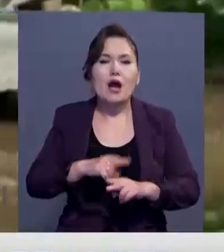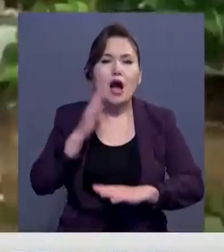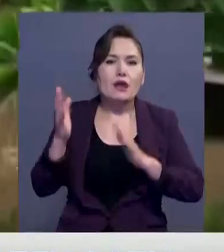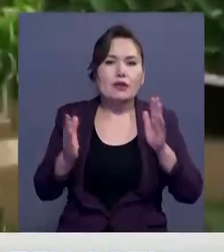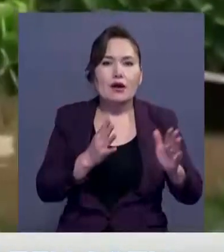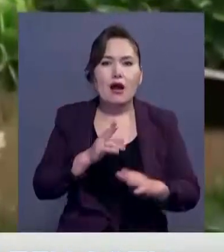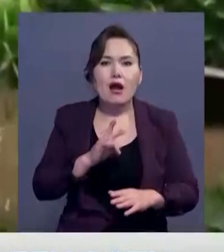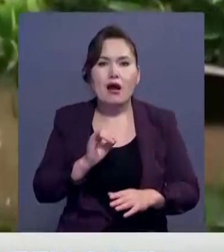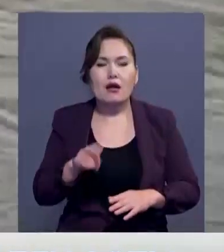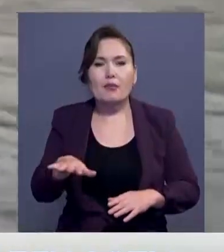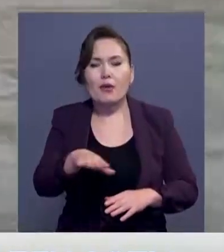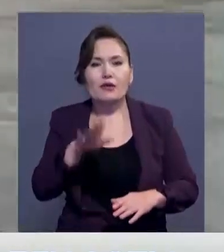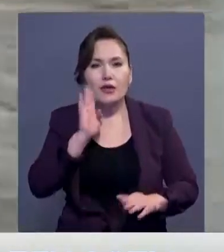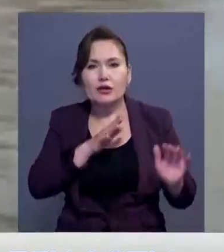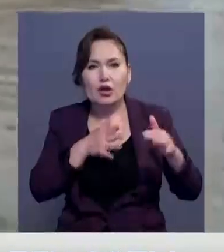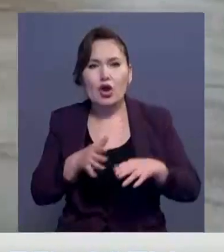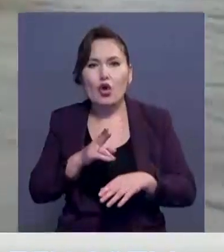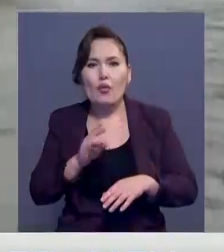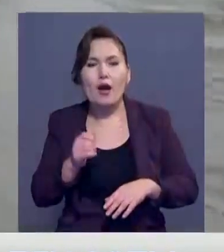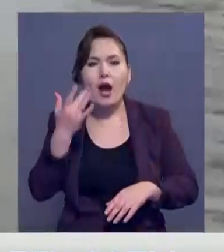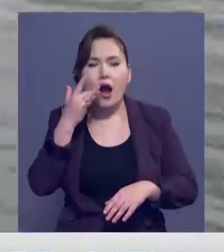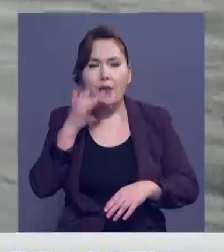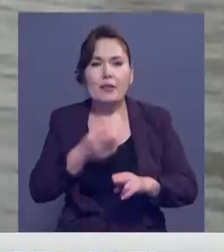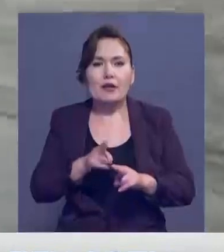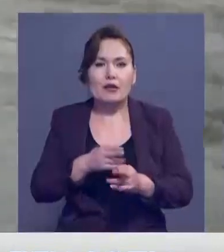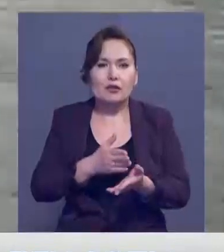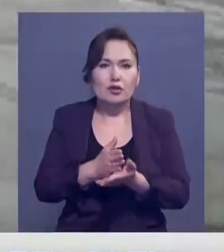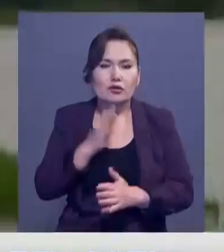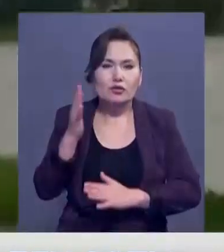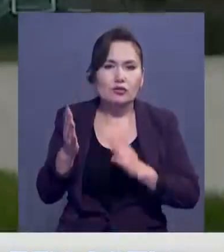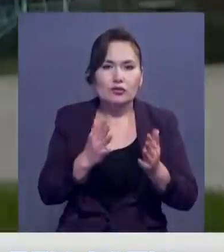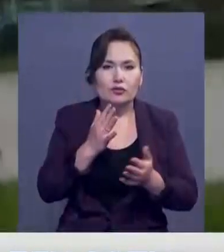дауыл қариптенізіне ғойысып, Куба мен Америкаға ғарай жылжып келеді.